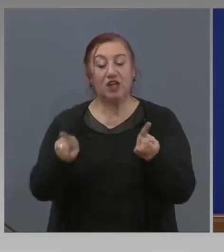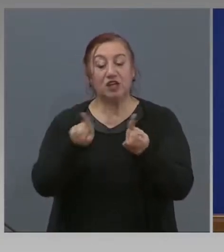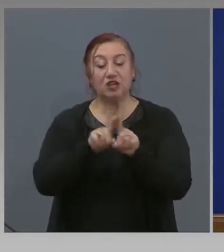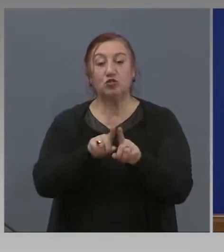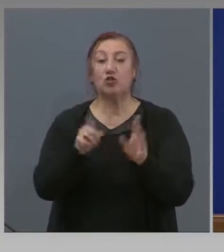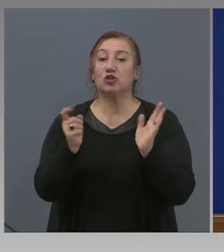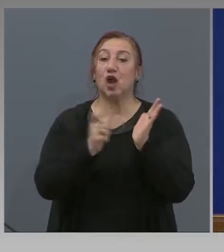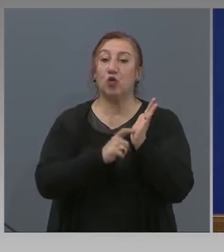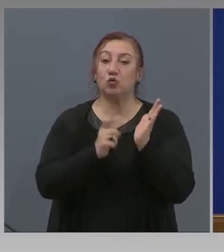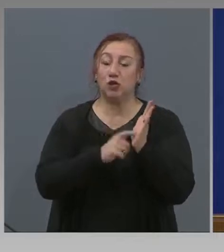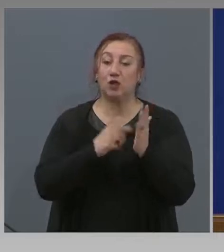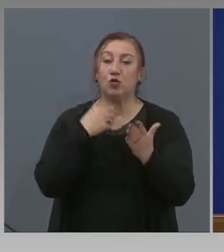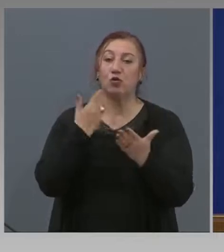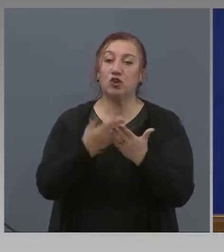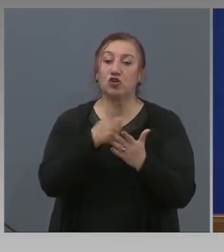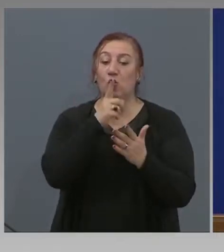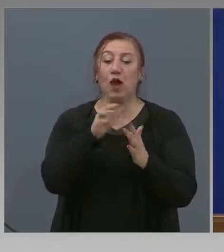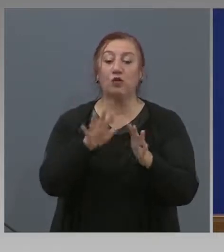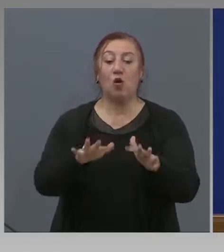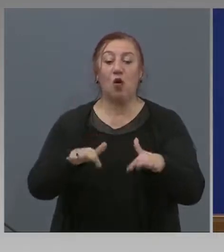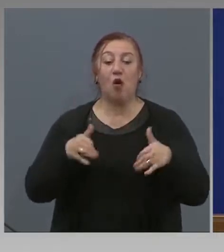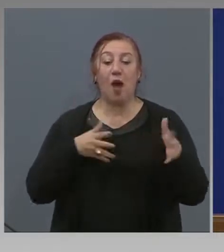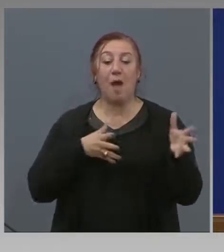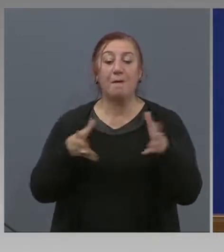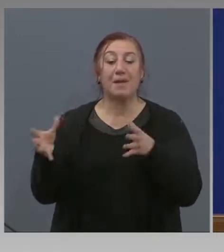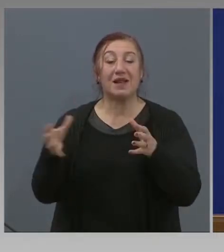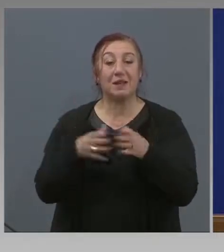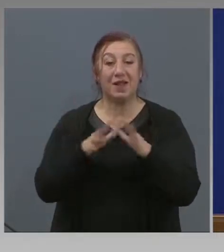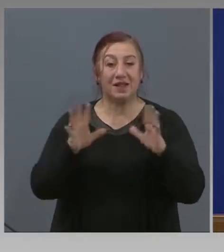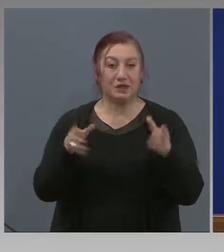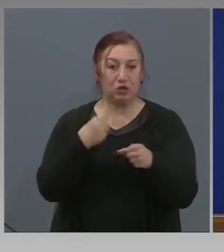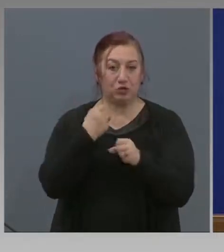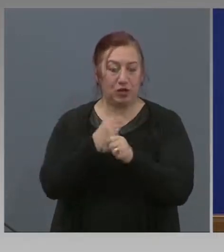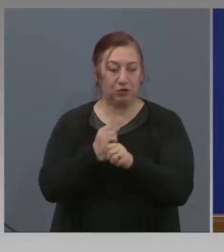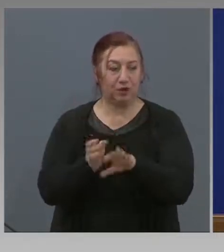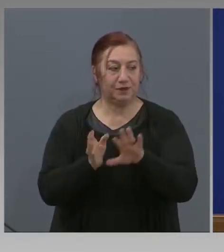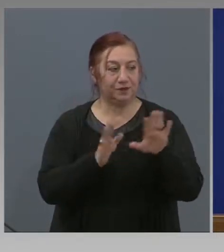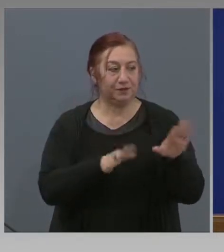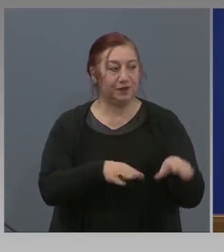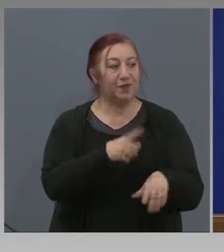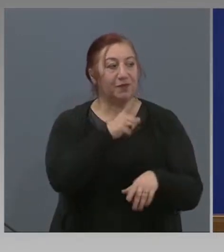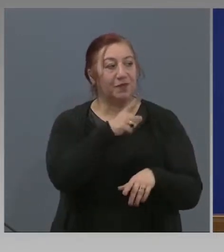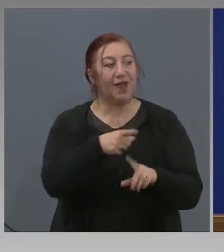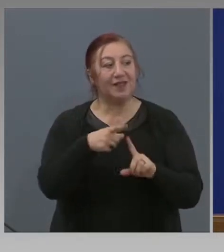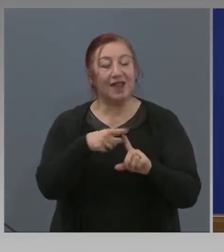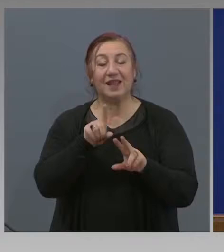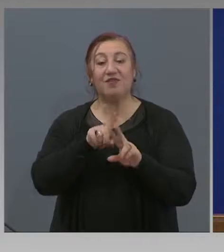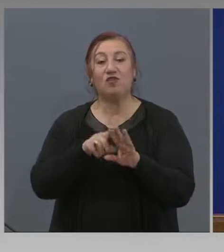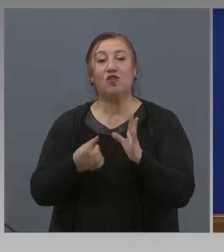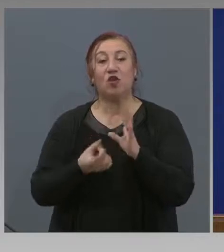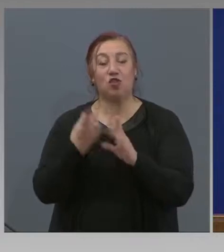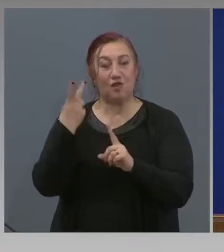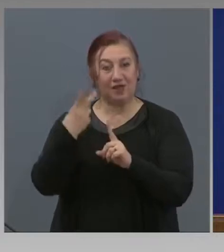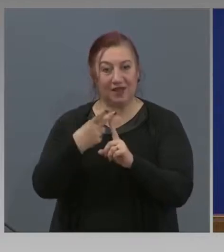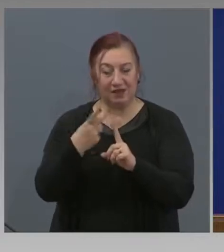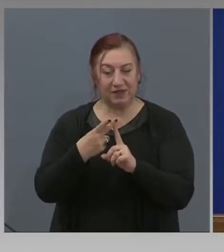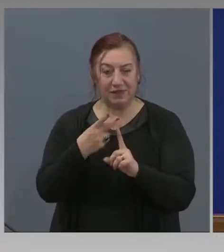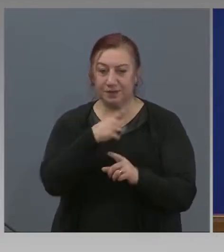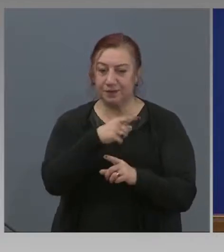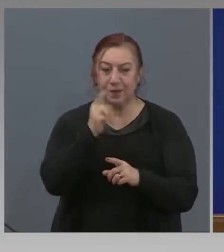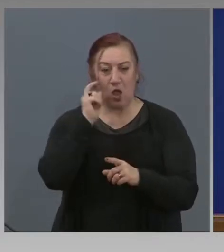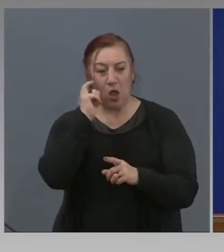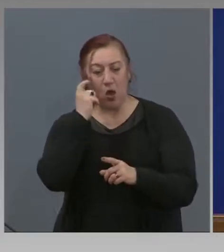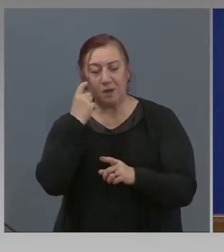Българския парламент започне работа. Министр Тане Матане Иванова, Нова телевизия. Дали обмислите вариант да засилите